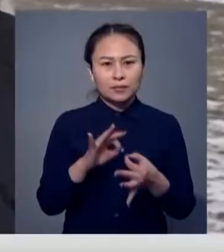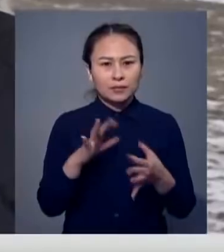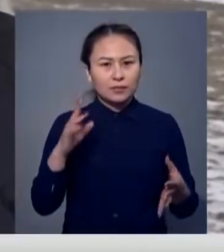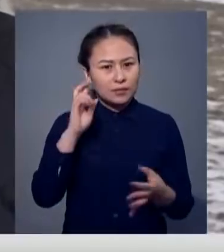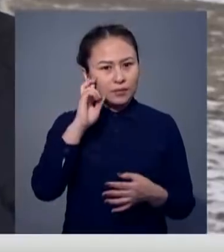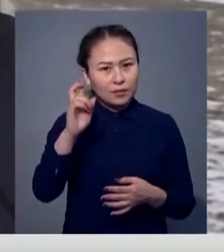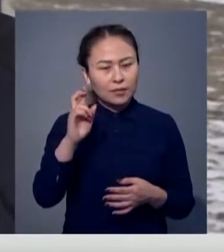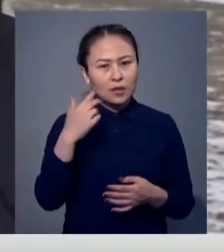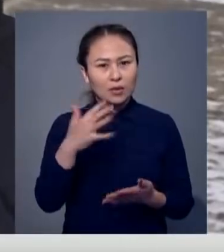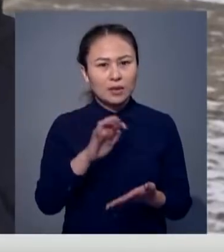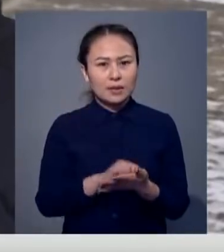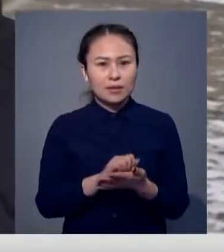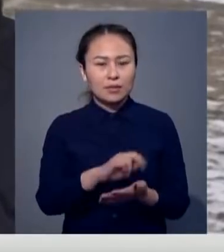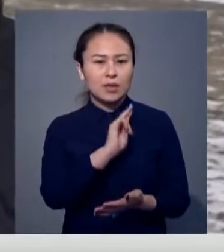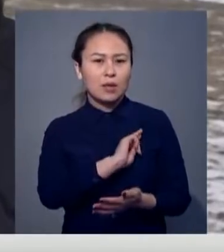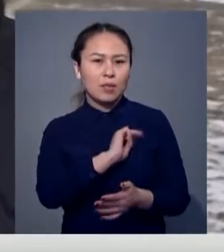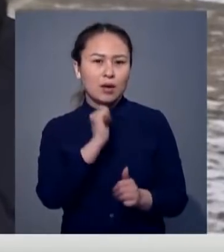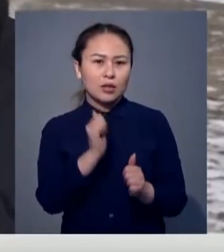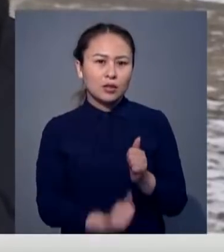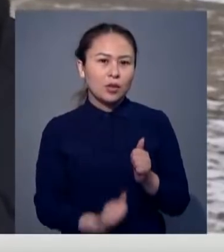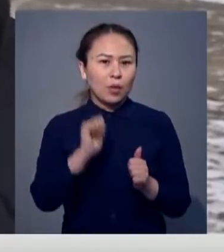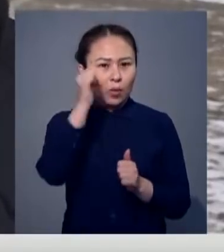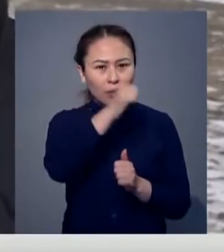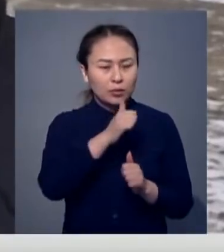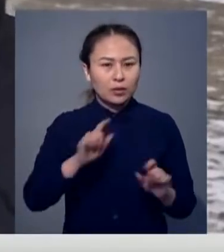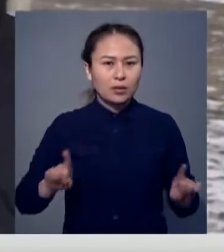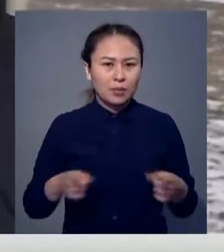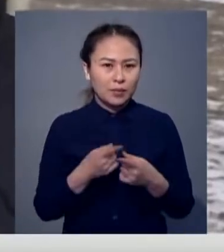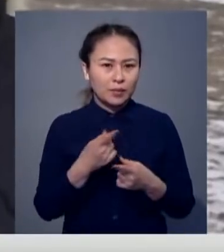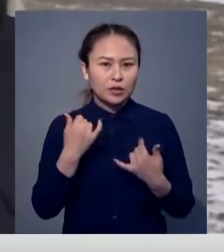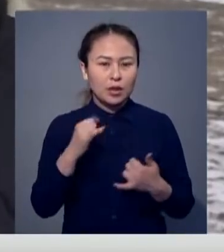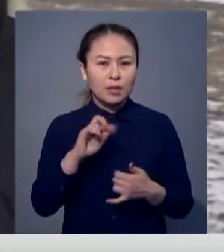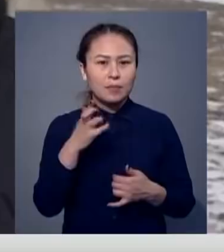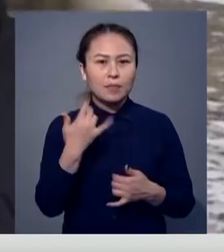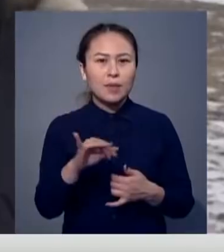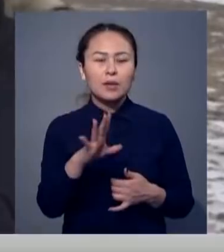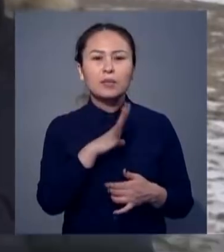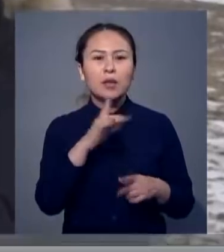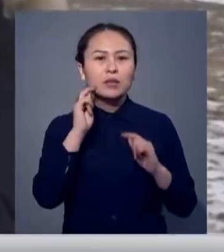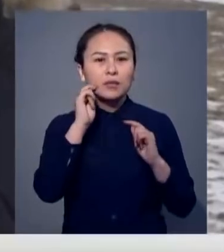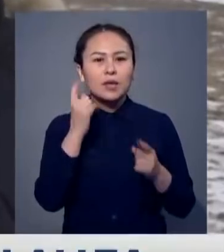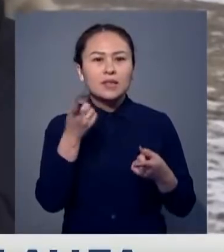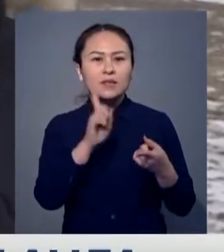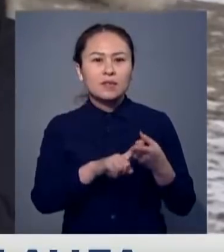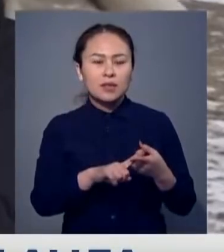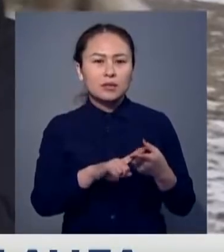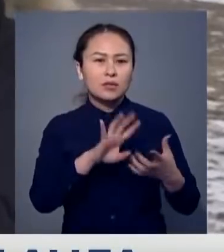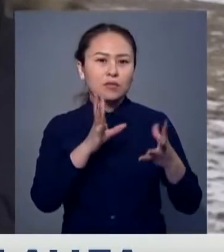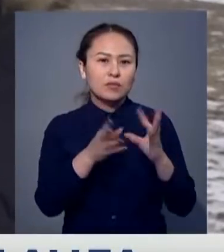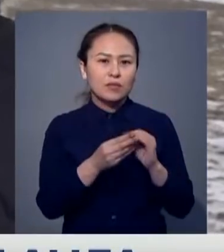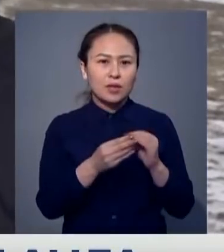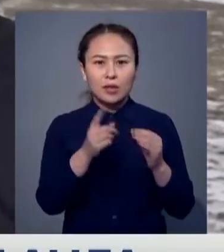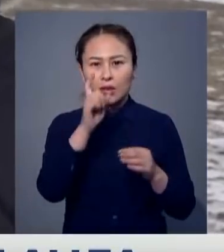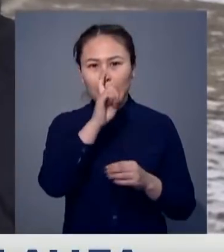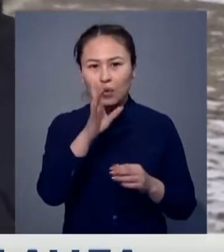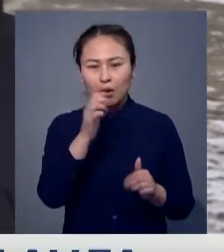құспегілікпен саятшылық өнері жыл өткен сайын қарқынды дамып кел жатыр. Абай атамыздың тойыда осынау атады сүрден басталуы бекеремез.